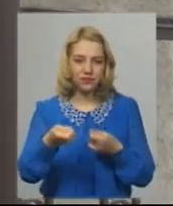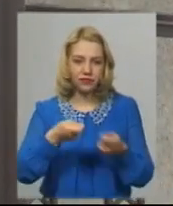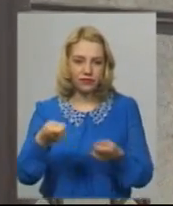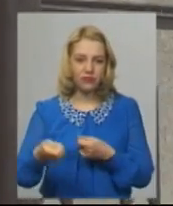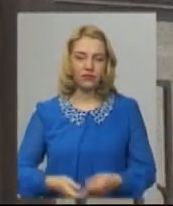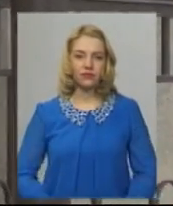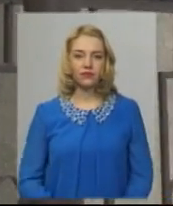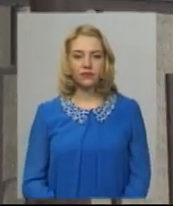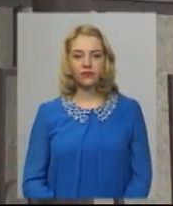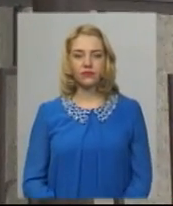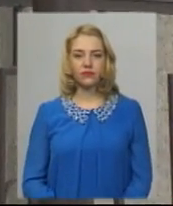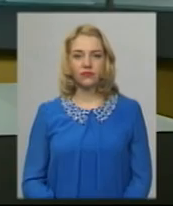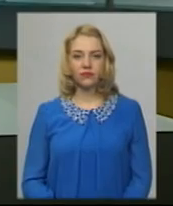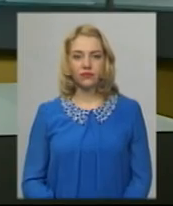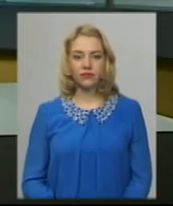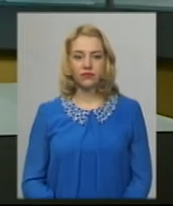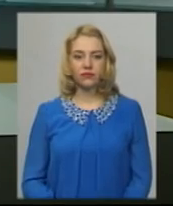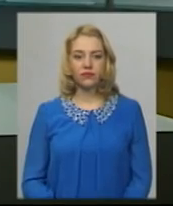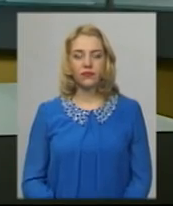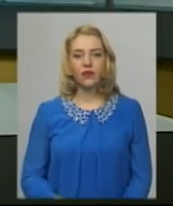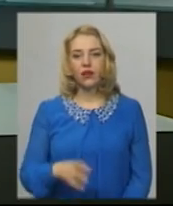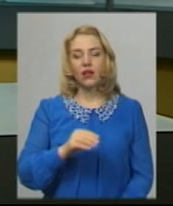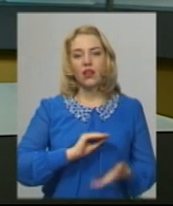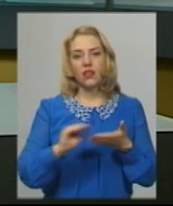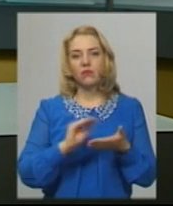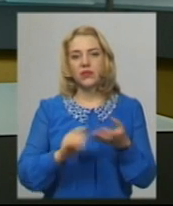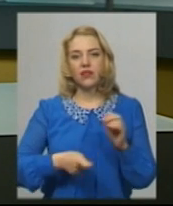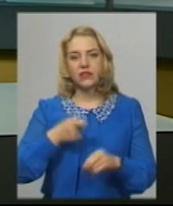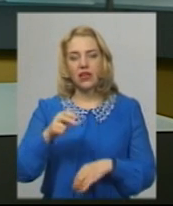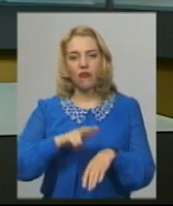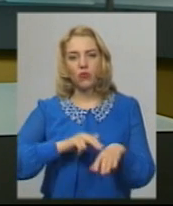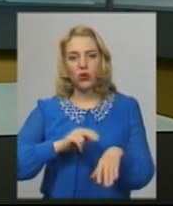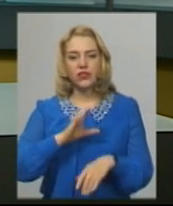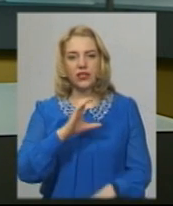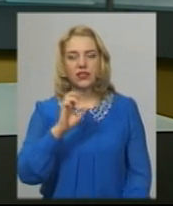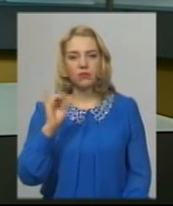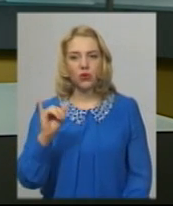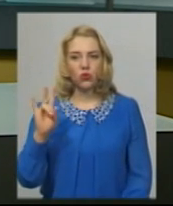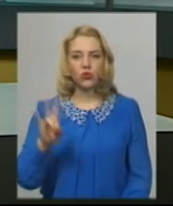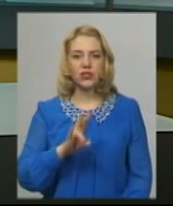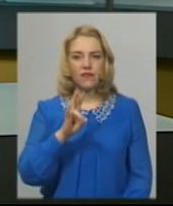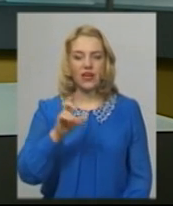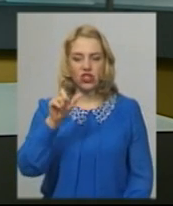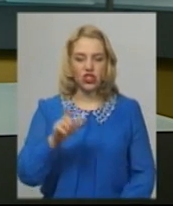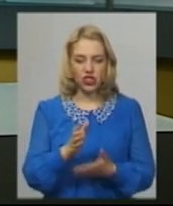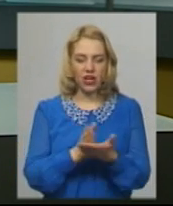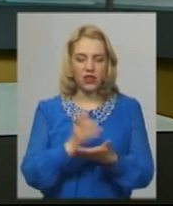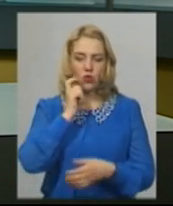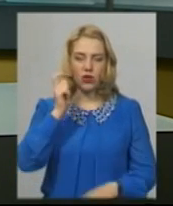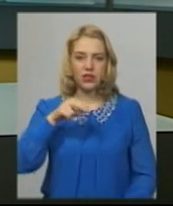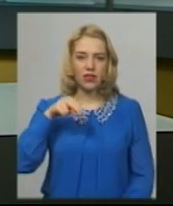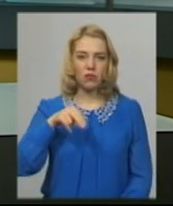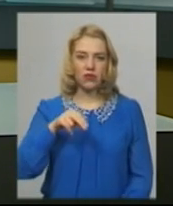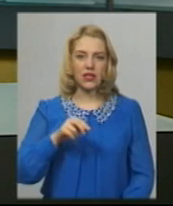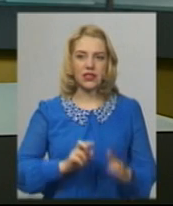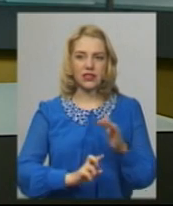Суспільному. Хмельницький. Написав заяву до поліції та СБУ священник Української православної церкви міський